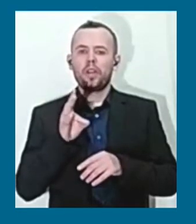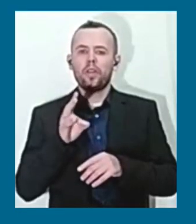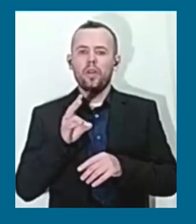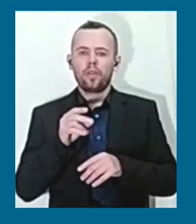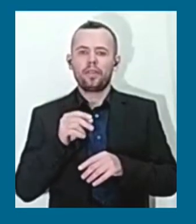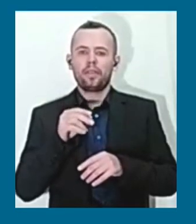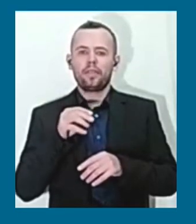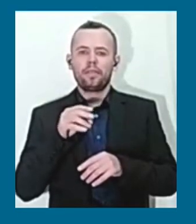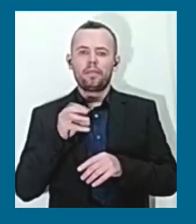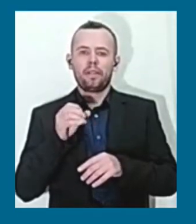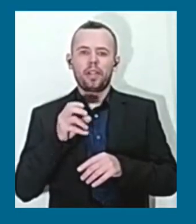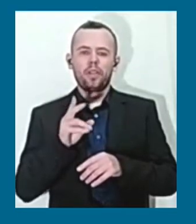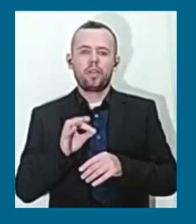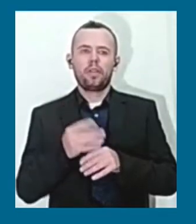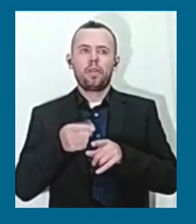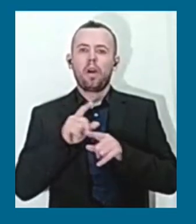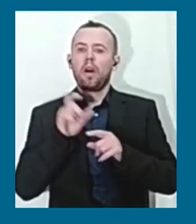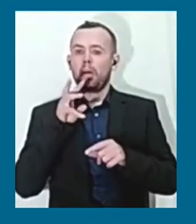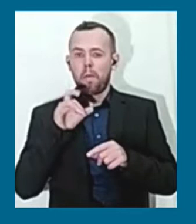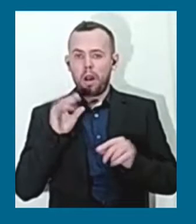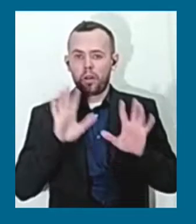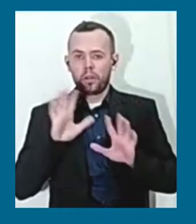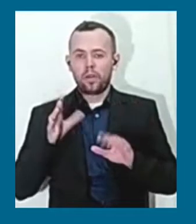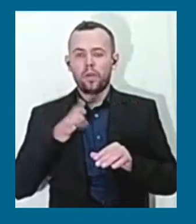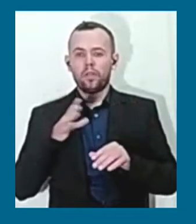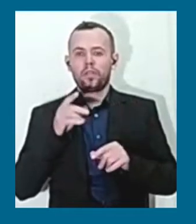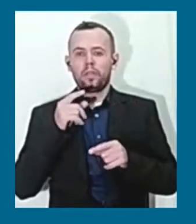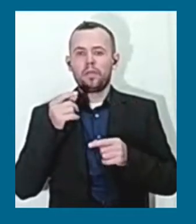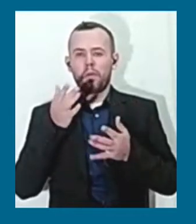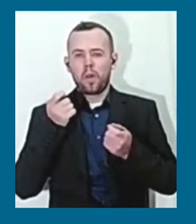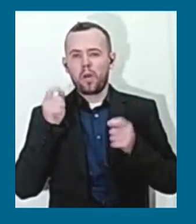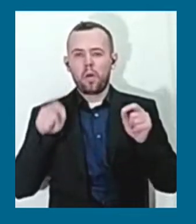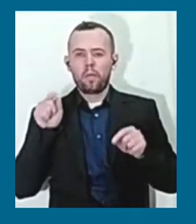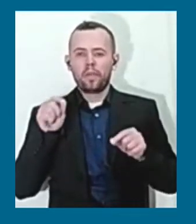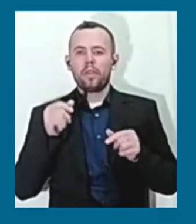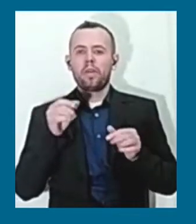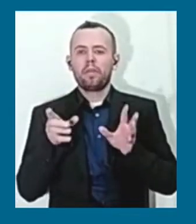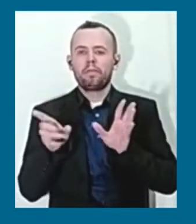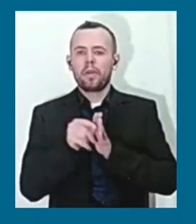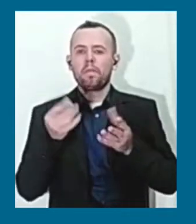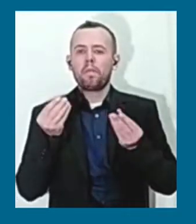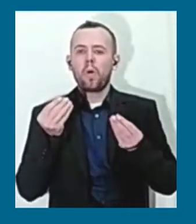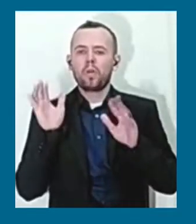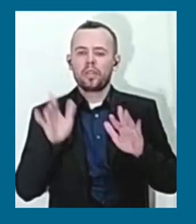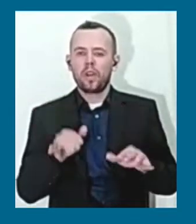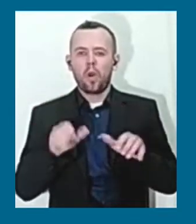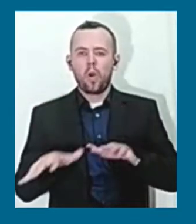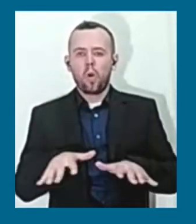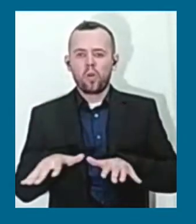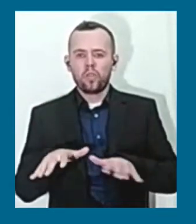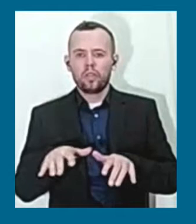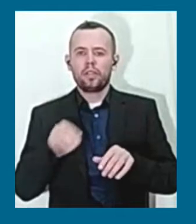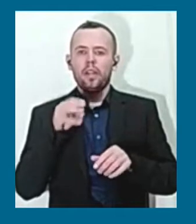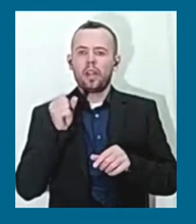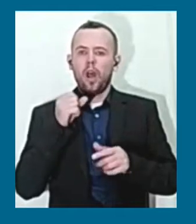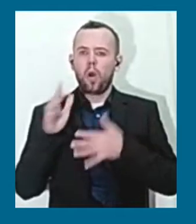хмарна, помірні опади, налипання мокрого снігу, ожеледиця та хуртовина. Вітер